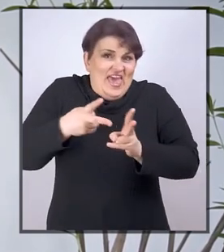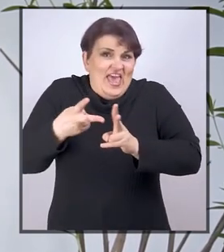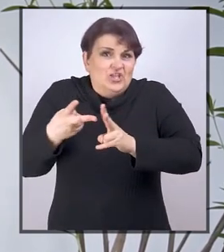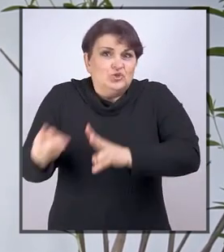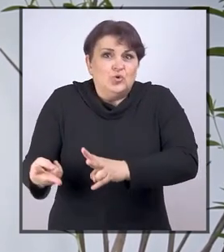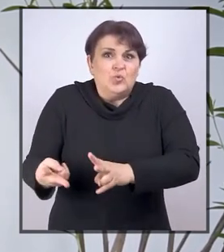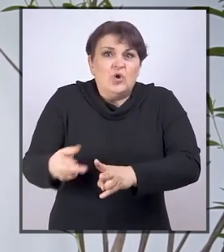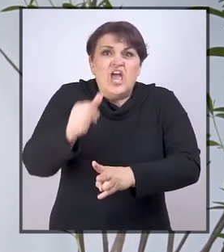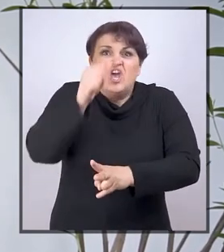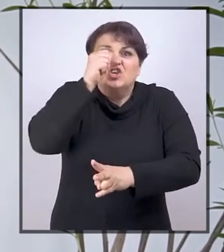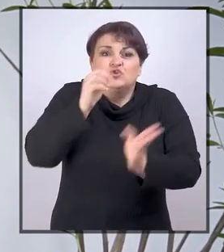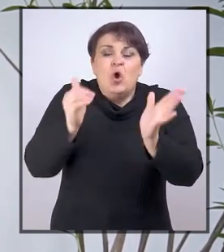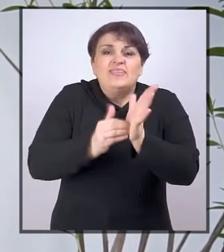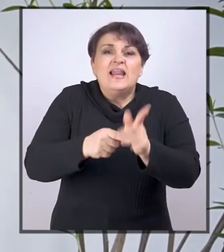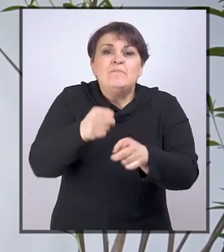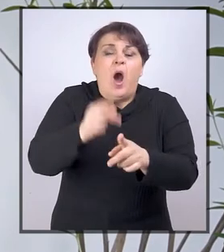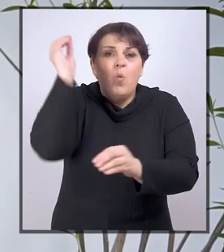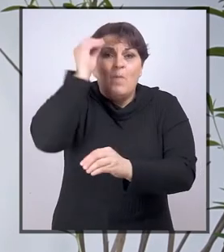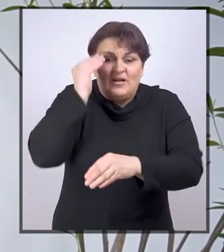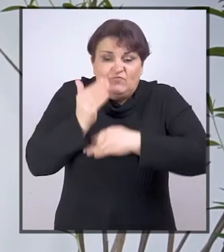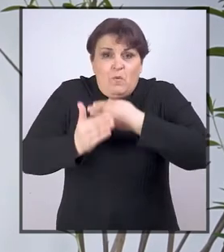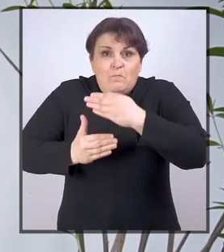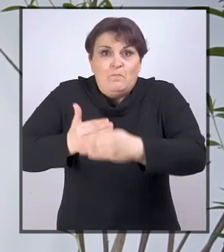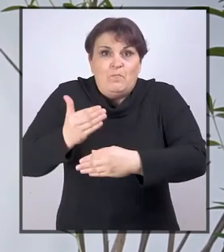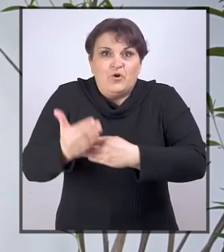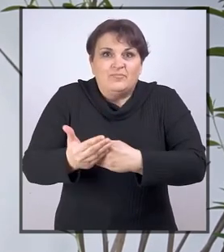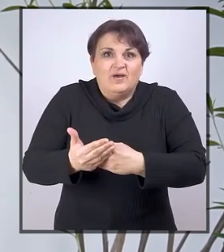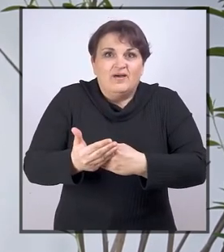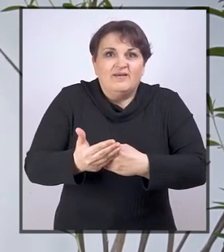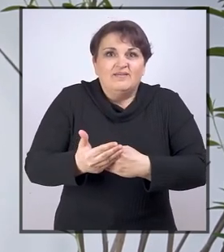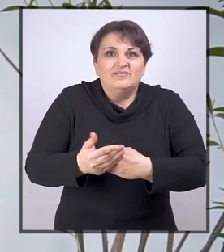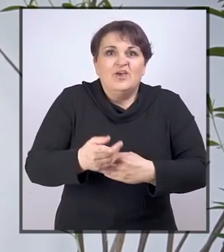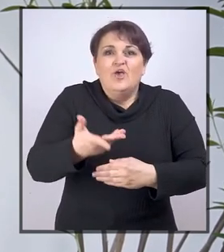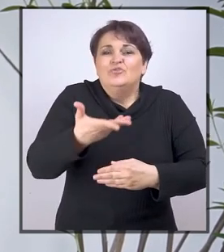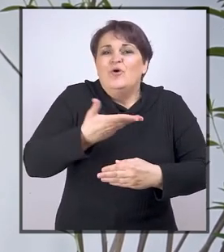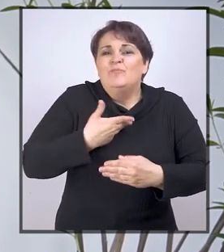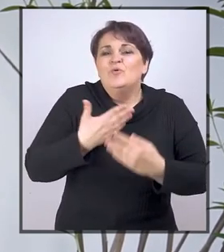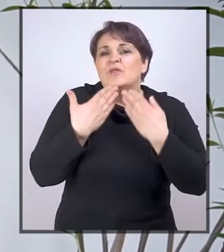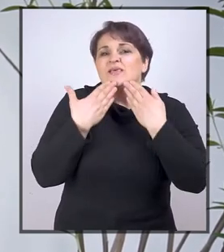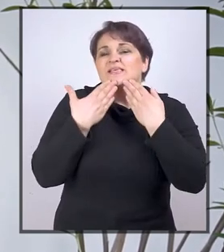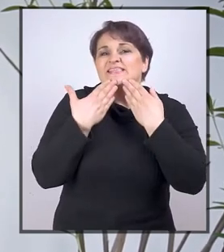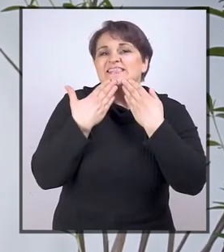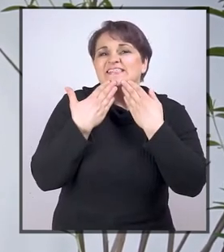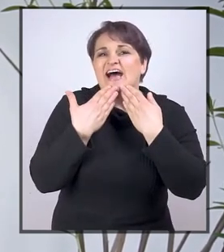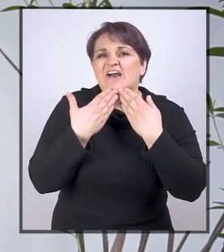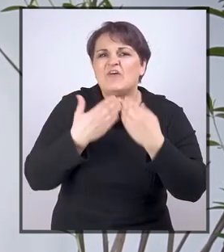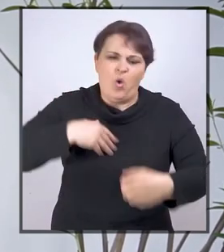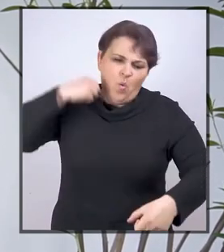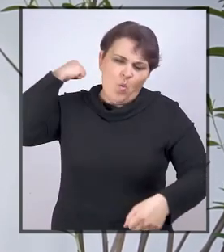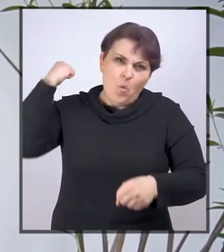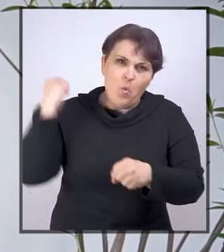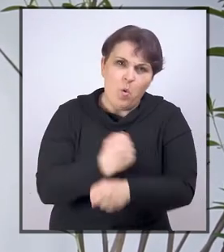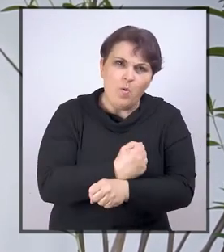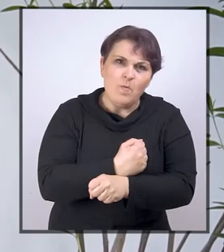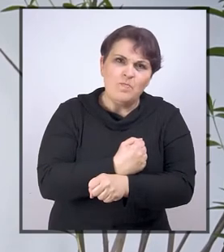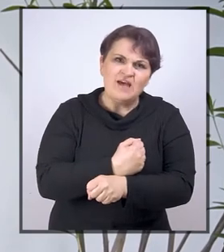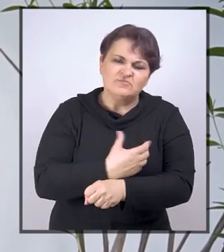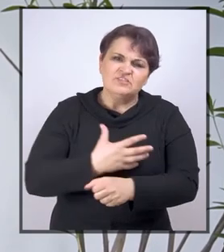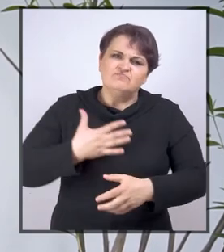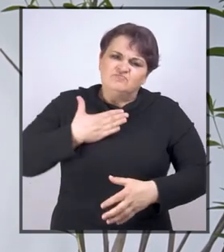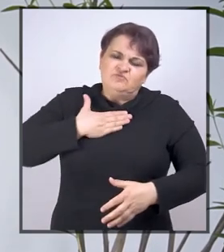drugo što se tiče obrazovnog procesa dobijaju zahvaljujući upornosti,